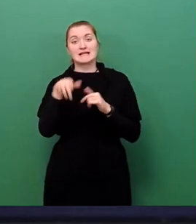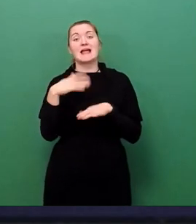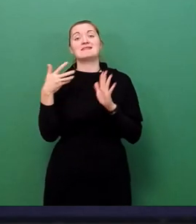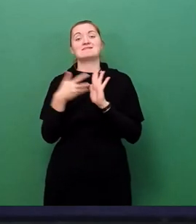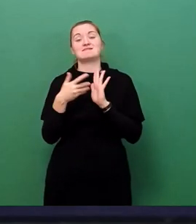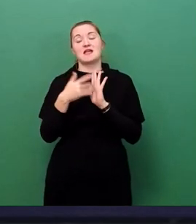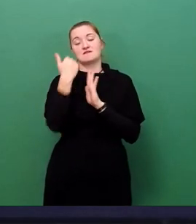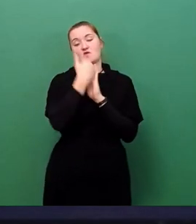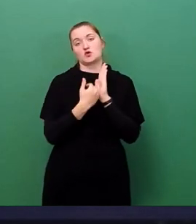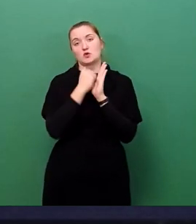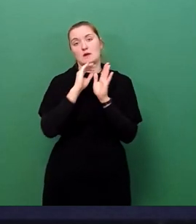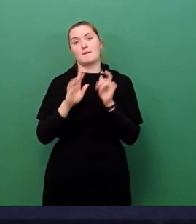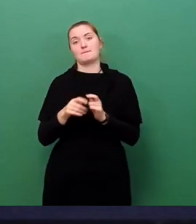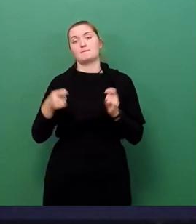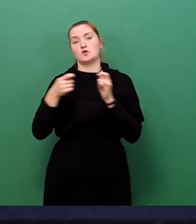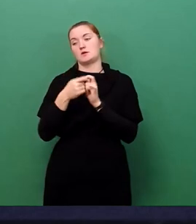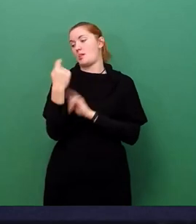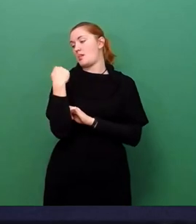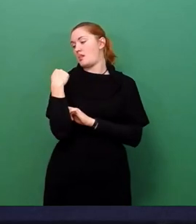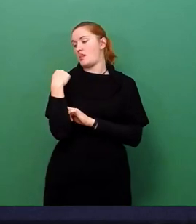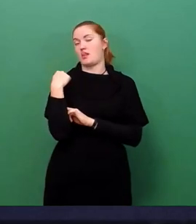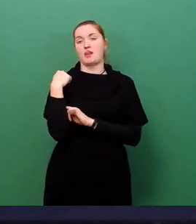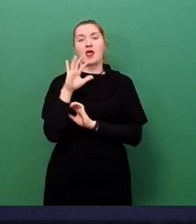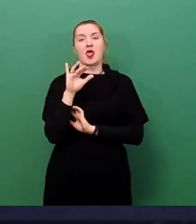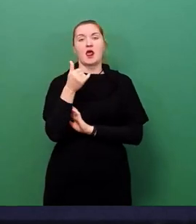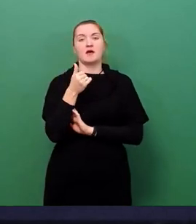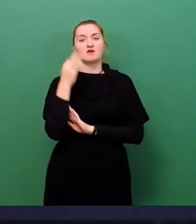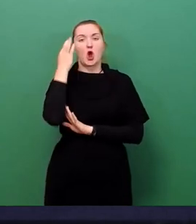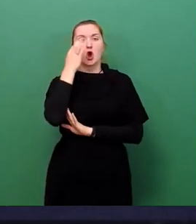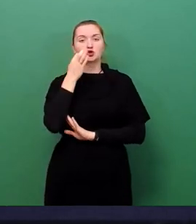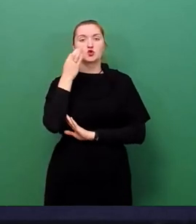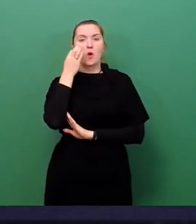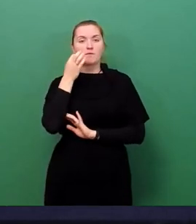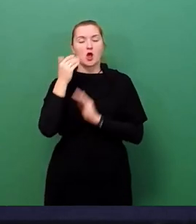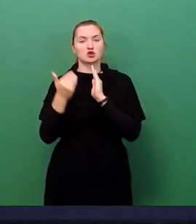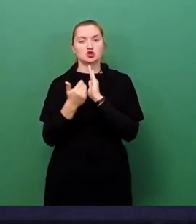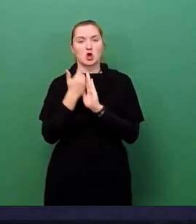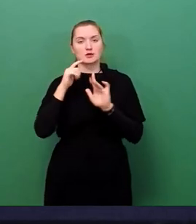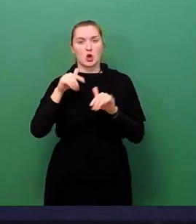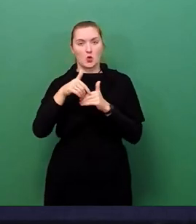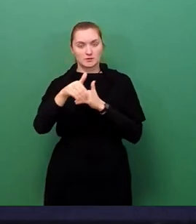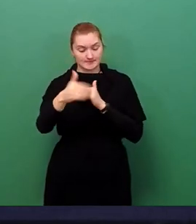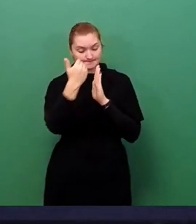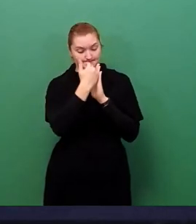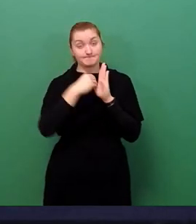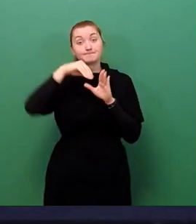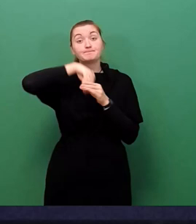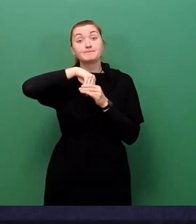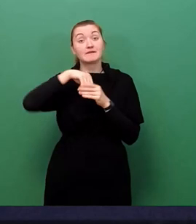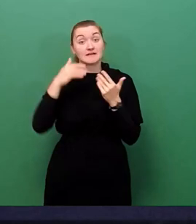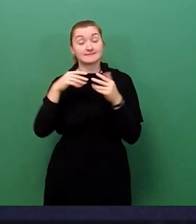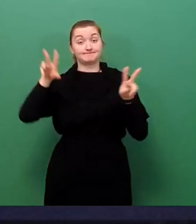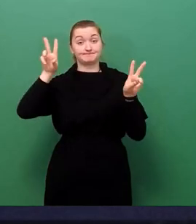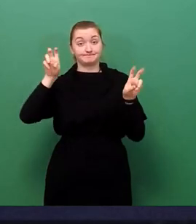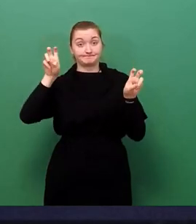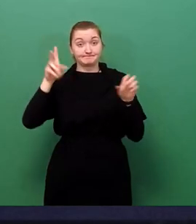die seit Anfang dieser Woche, seit dem 11. Oktober gilt, ist Folgendes beschrieben. Zitat, seit dem